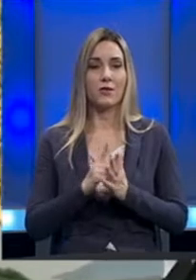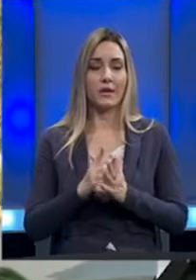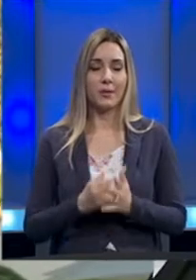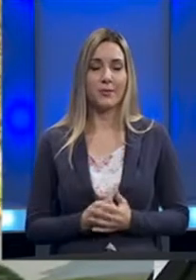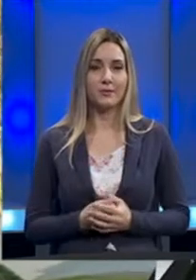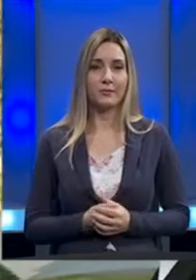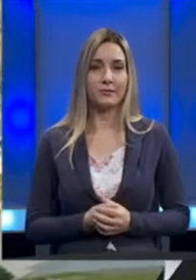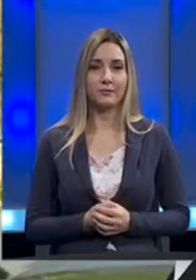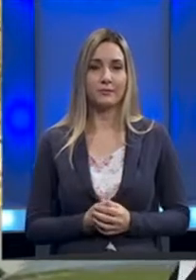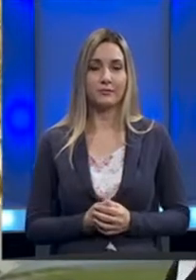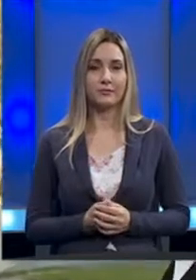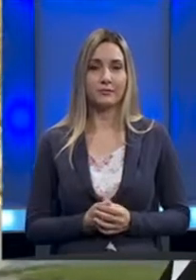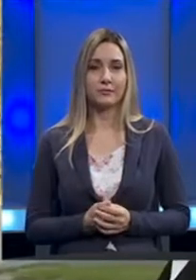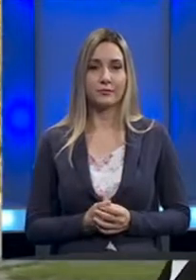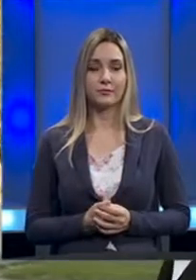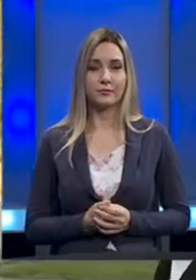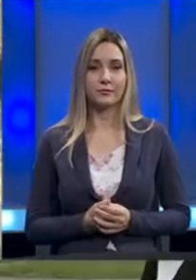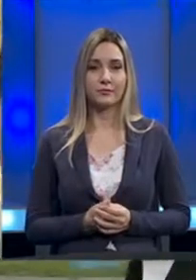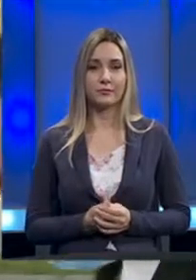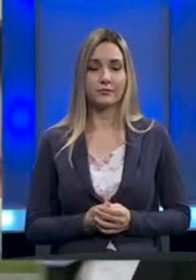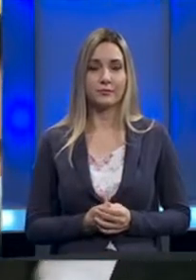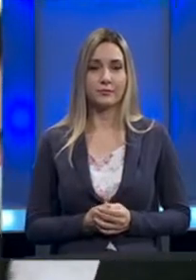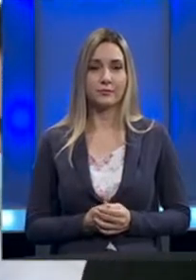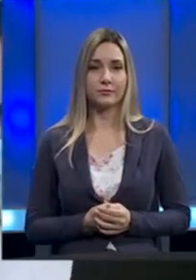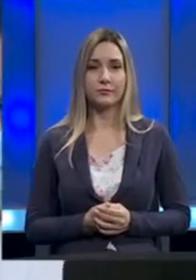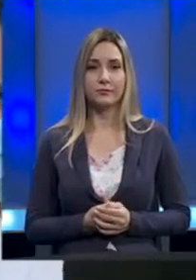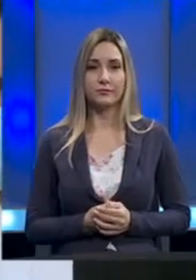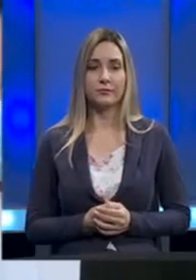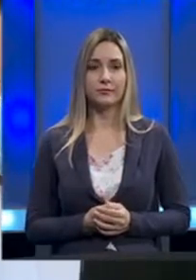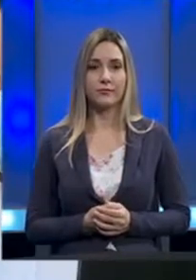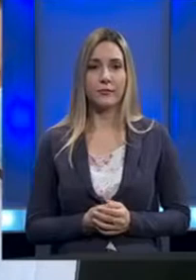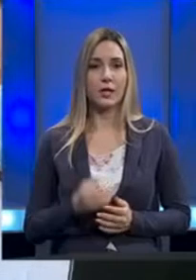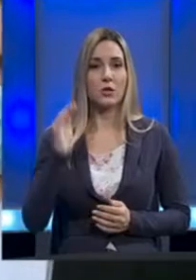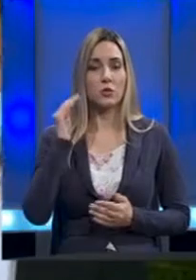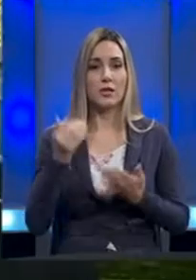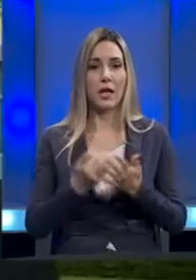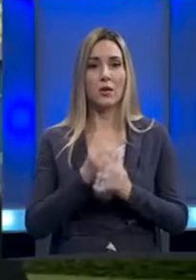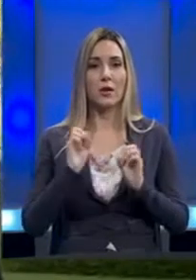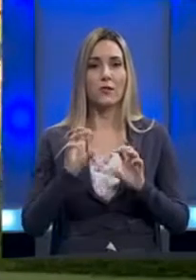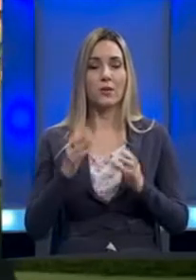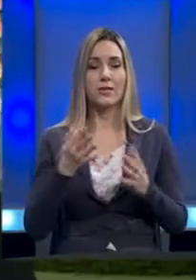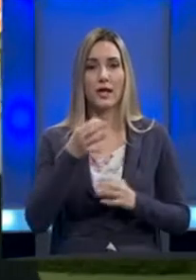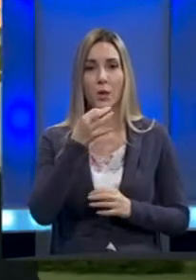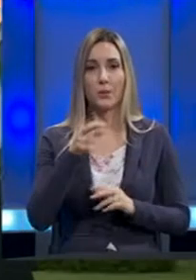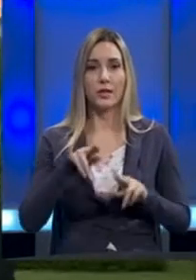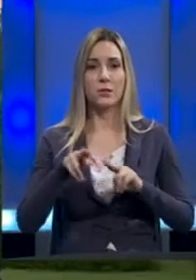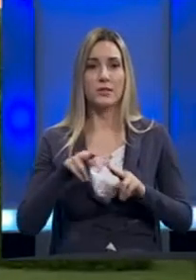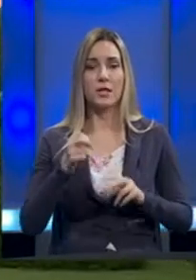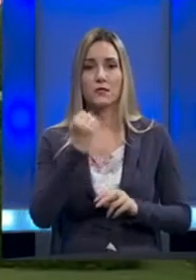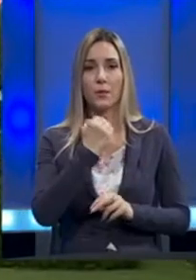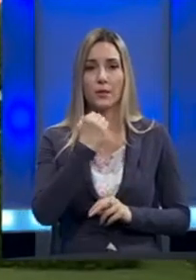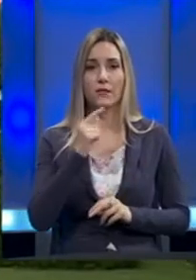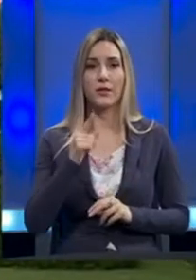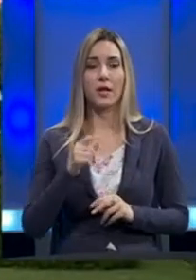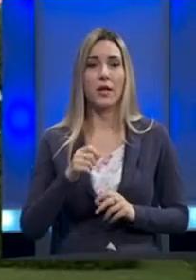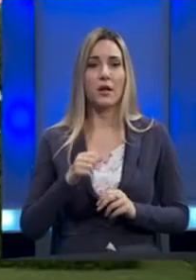ste bili gosti jutra za sve BHT1. Hvala vam, vaše radosti. Evo, čuli ste najnovije informacije kada je u pitanju Ministarstva privrede i